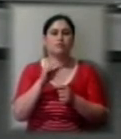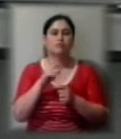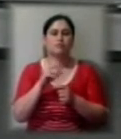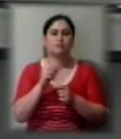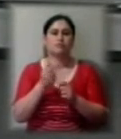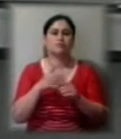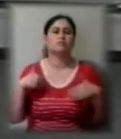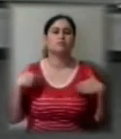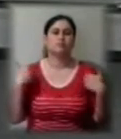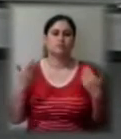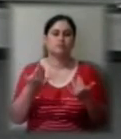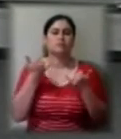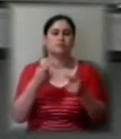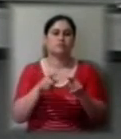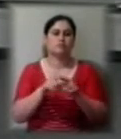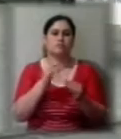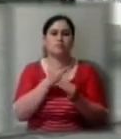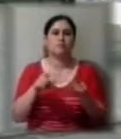сьогодні поговоримо про таке.